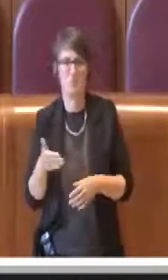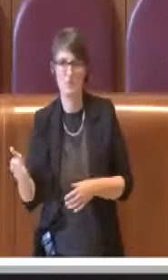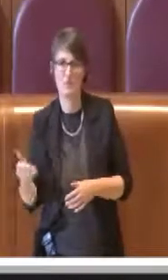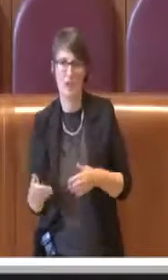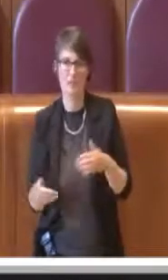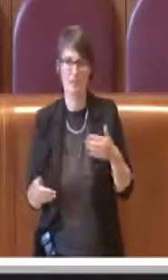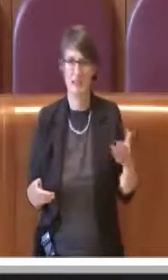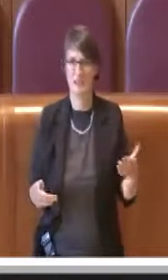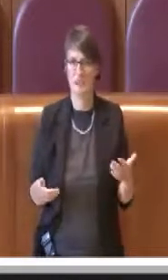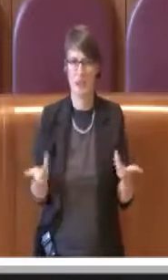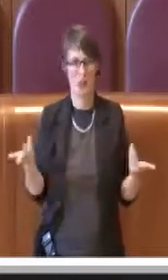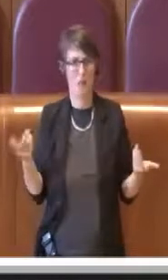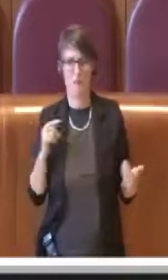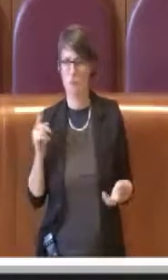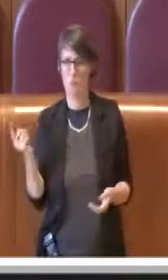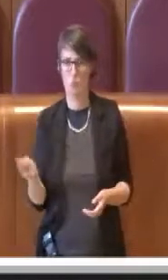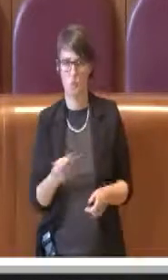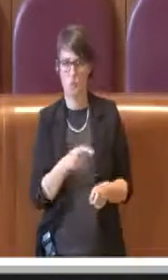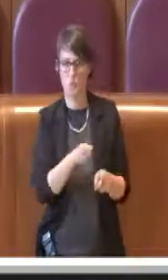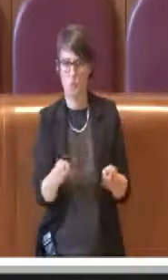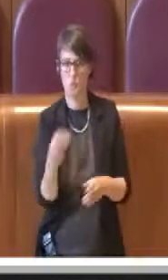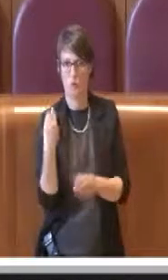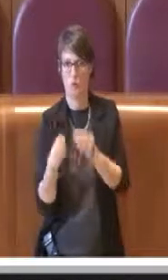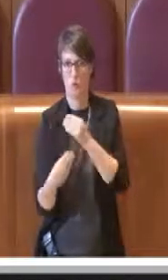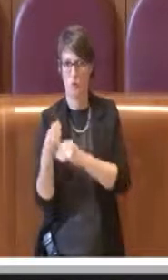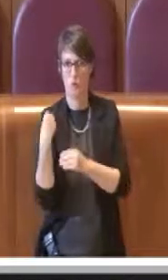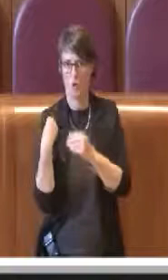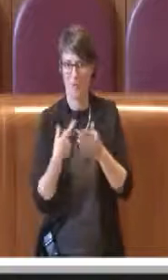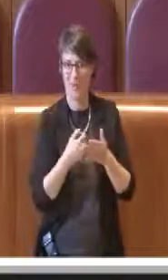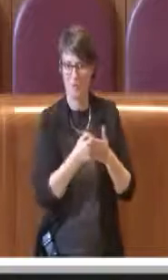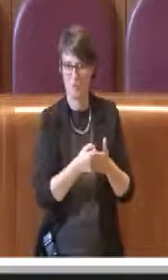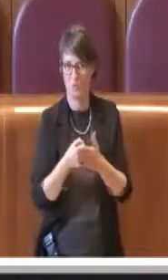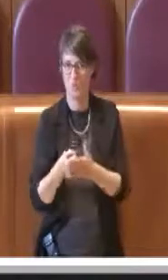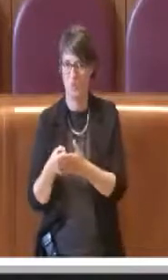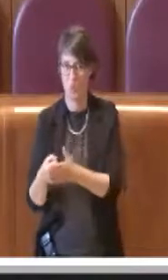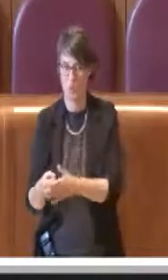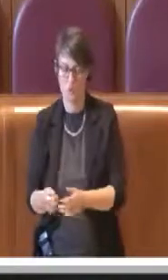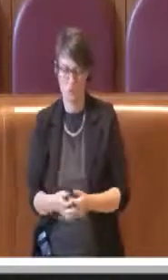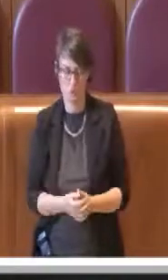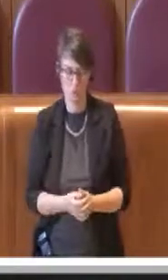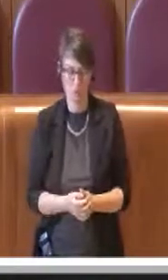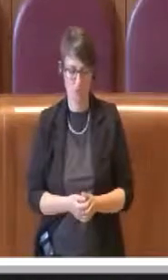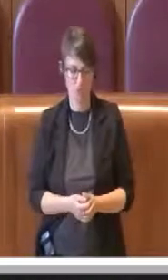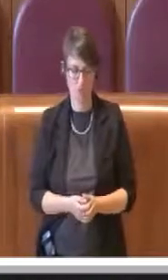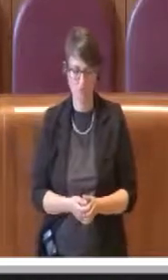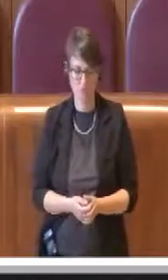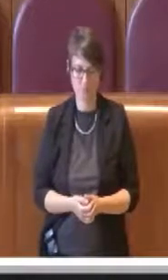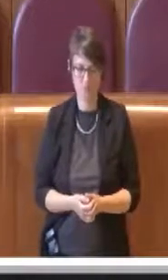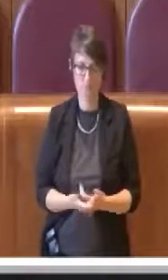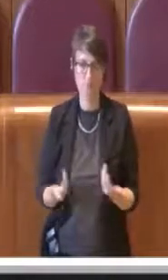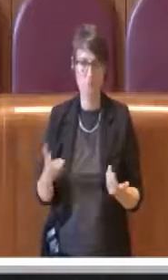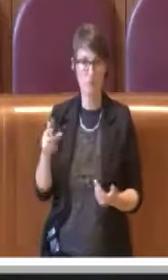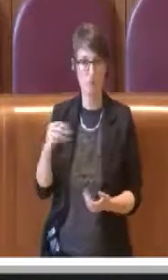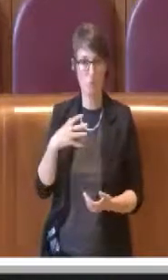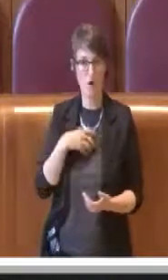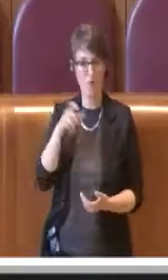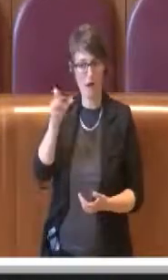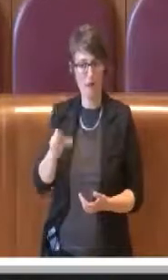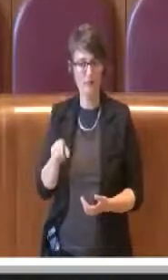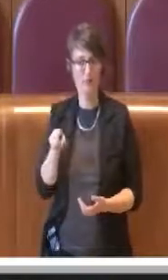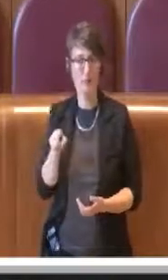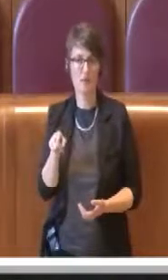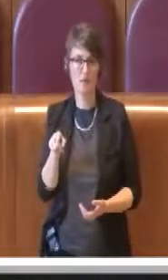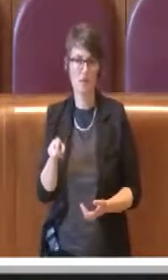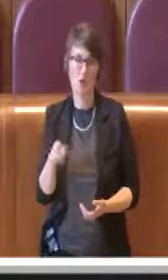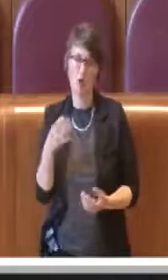anzi non è un augurio, è una certezza, la nuova assessora sarà in grado di dare il giusto